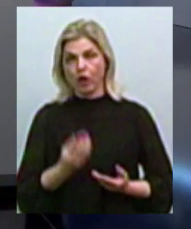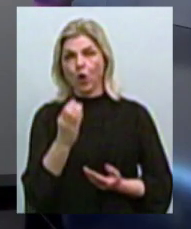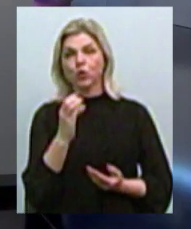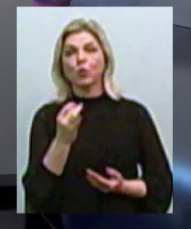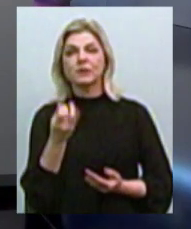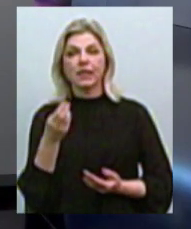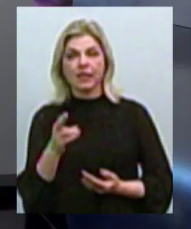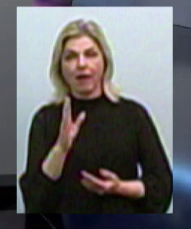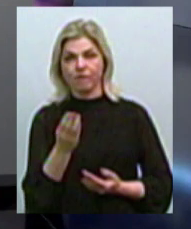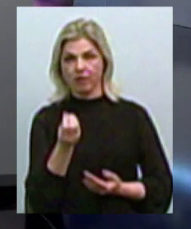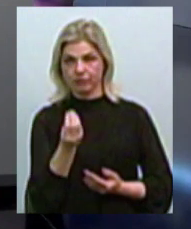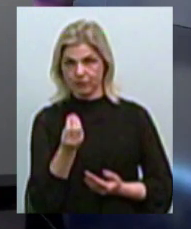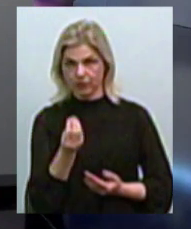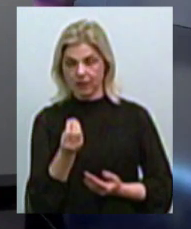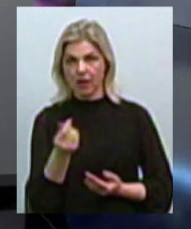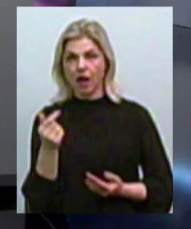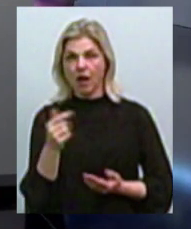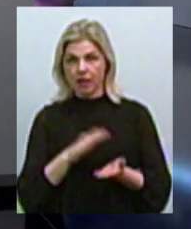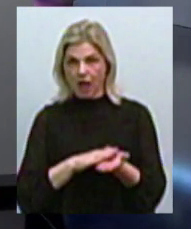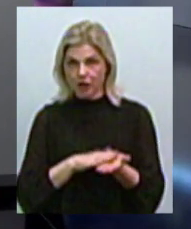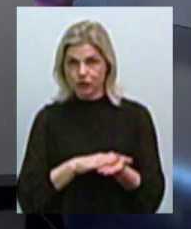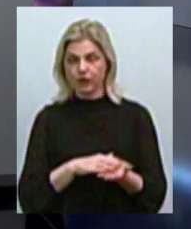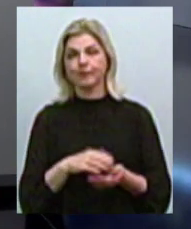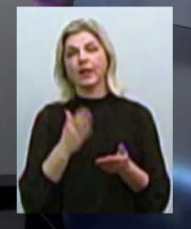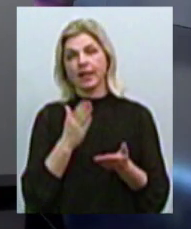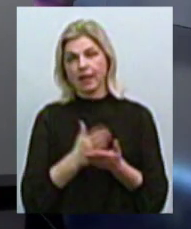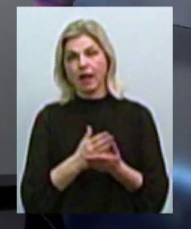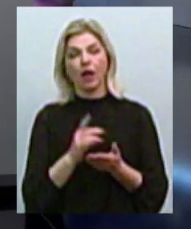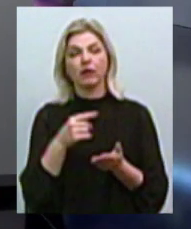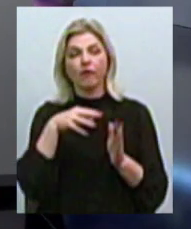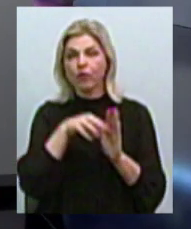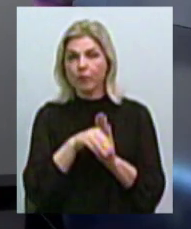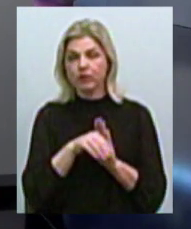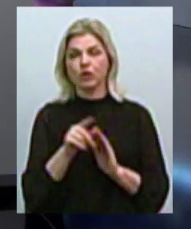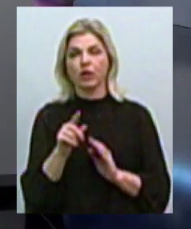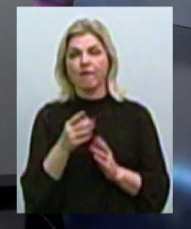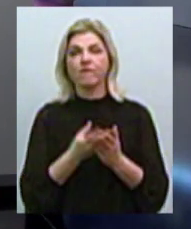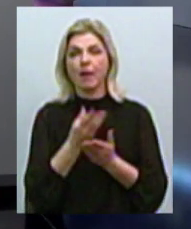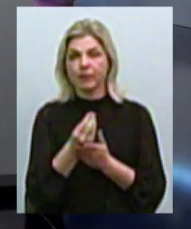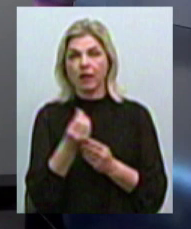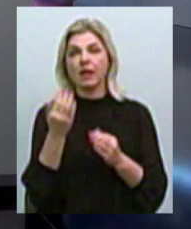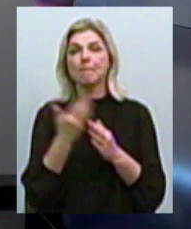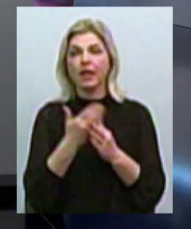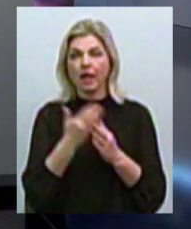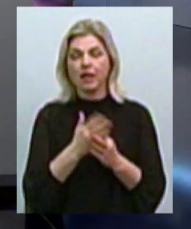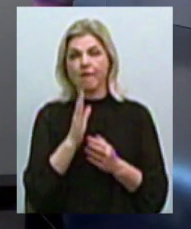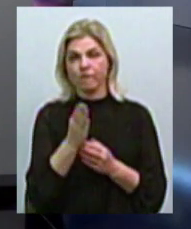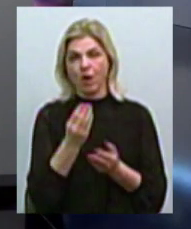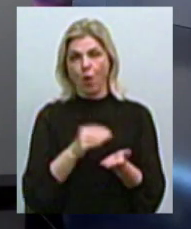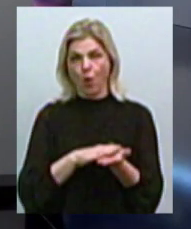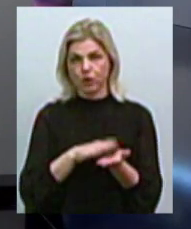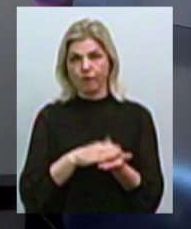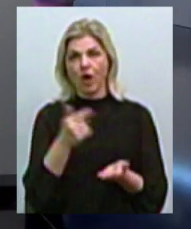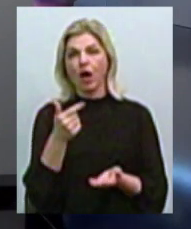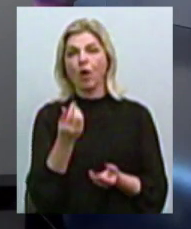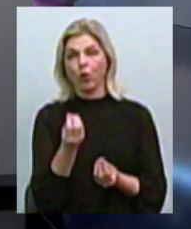формі. Є вже, яка передбачає виплату пільг у грошовій